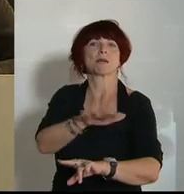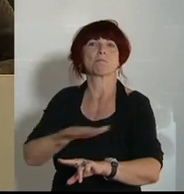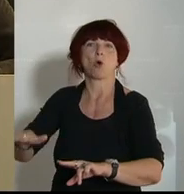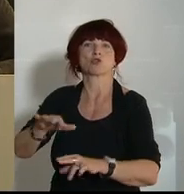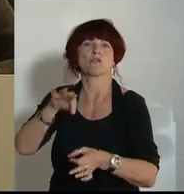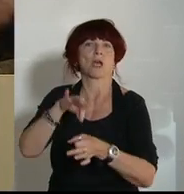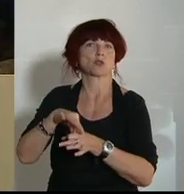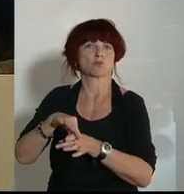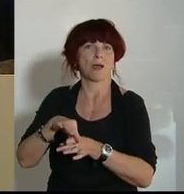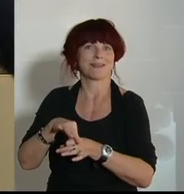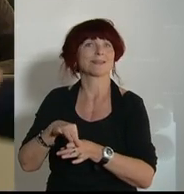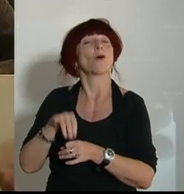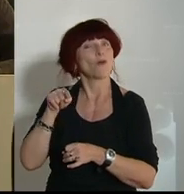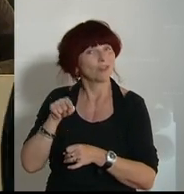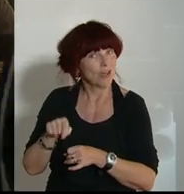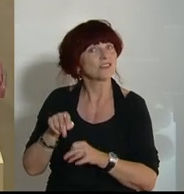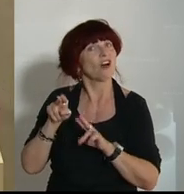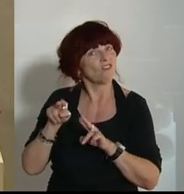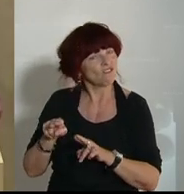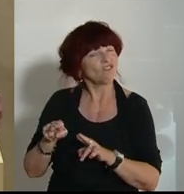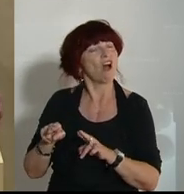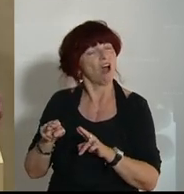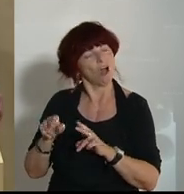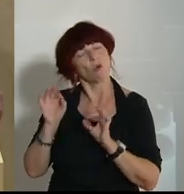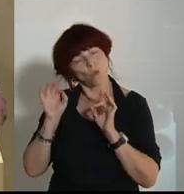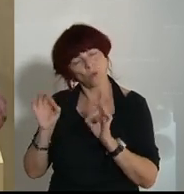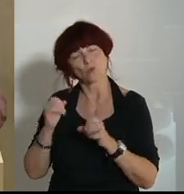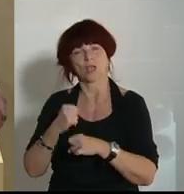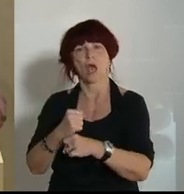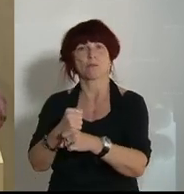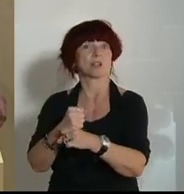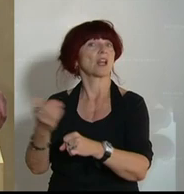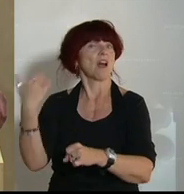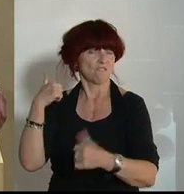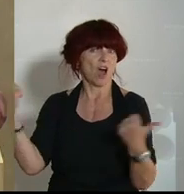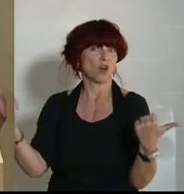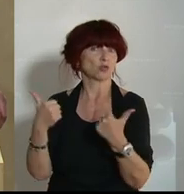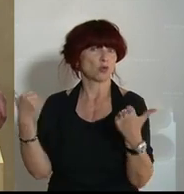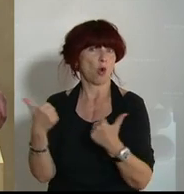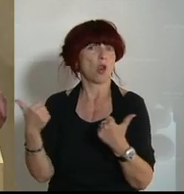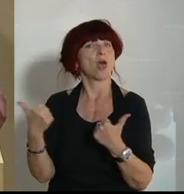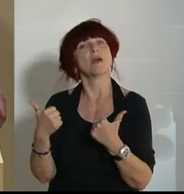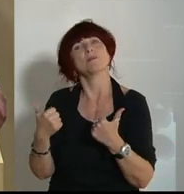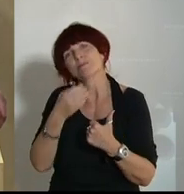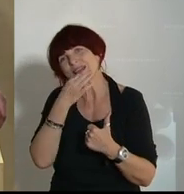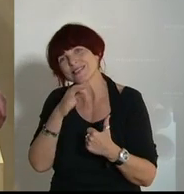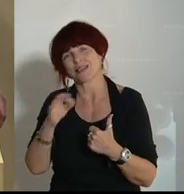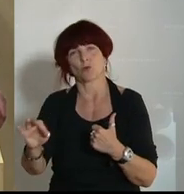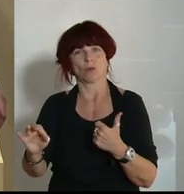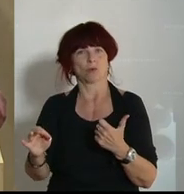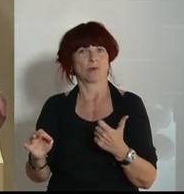An dem haben wir sehr konsequent gearbeitet. Und das war auch eine ganz tolle Verbesserung der Rahmenbedingungen. Und vor allem die